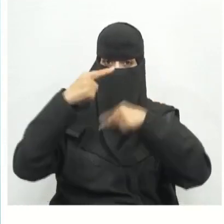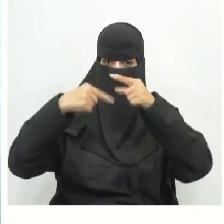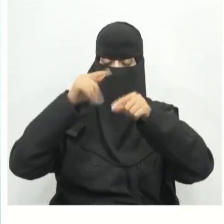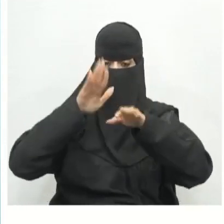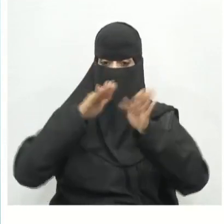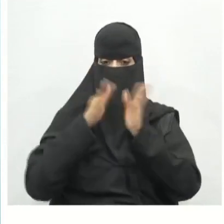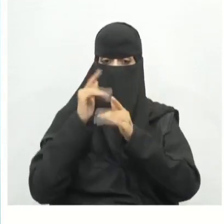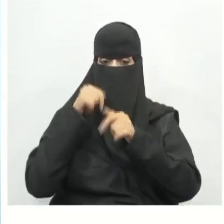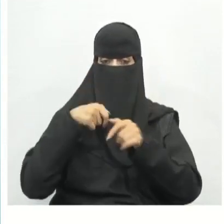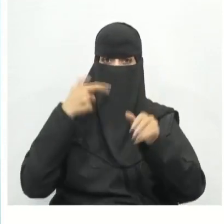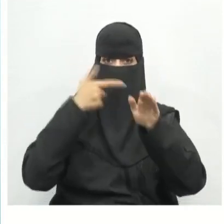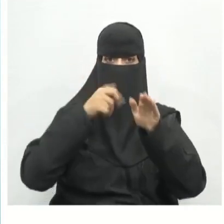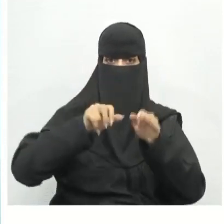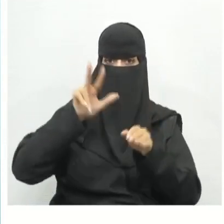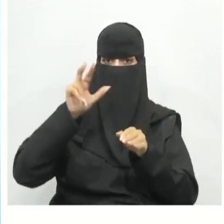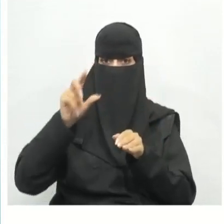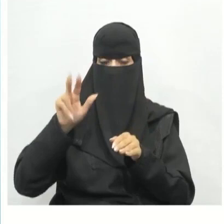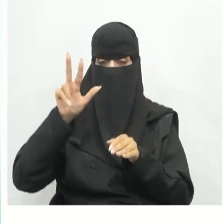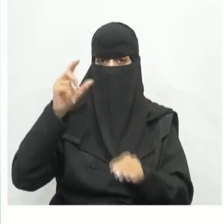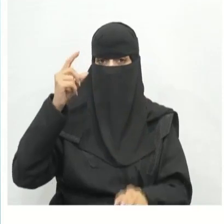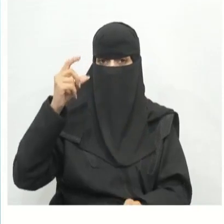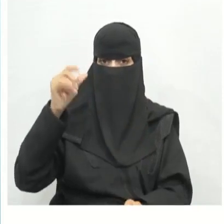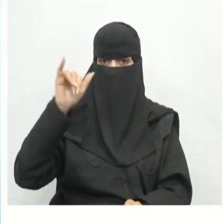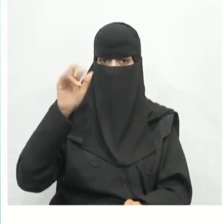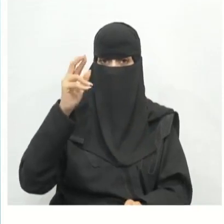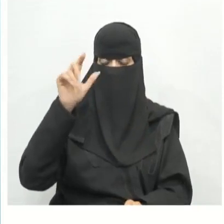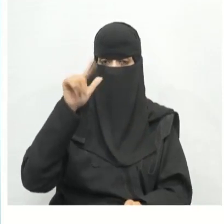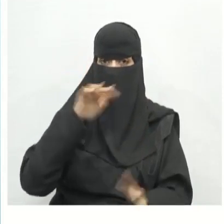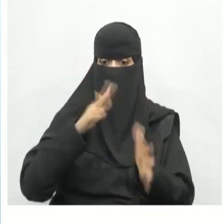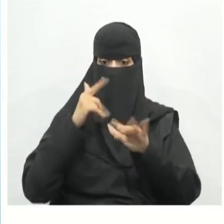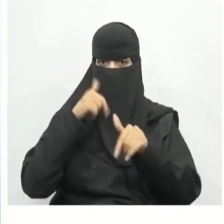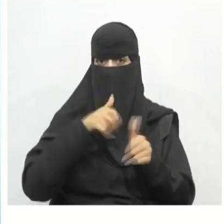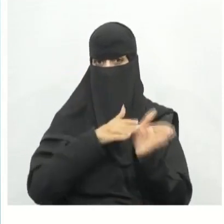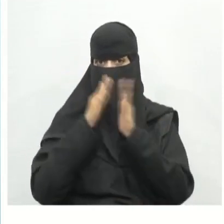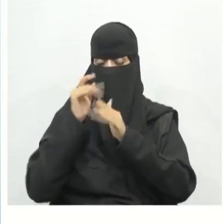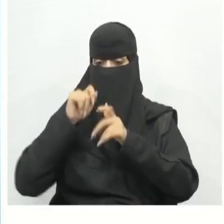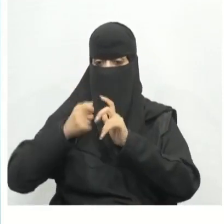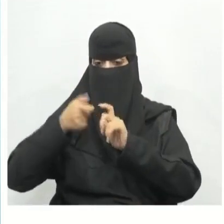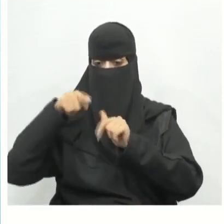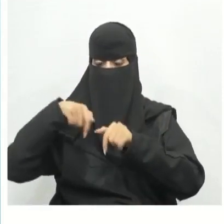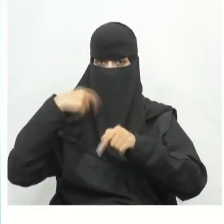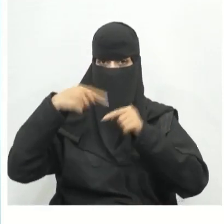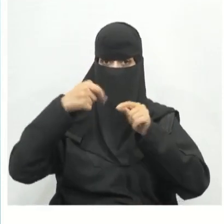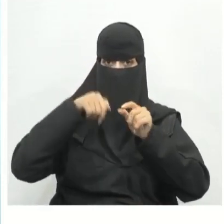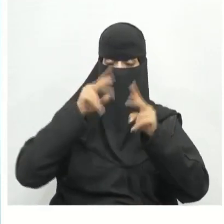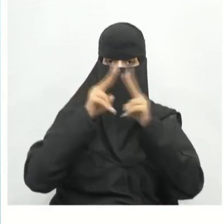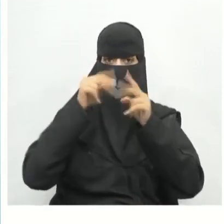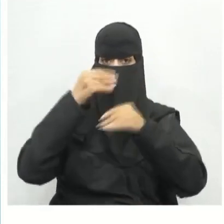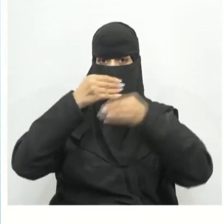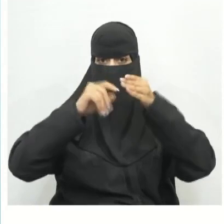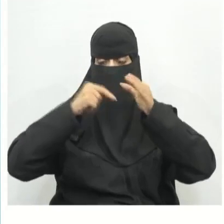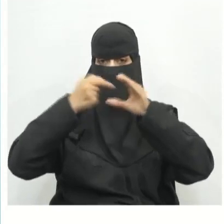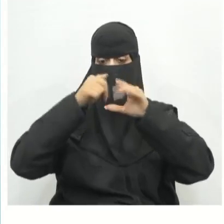بالوقود الأحفوري مثل الديزل أو السولار يمكن الانتقال تشغيلها بالمهركات الكهربائية لتركيب